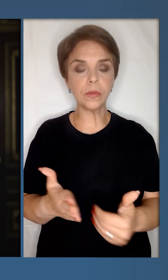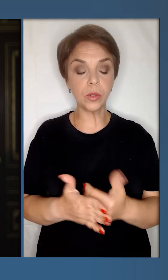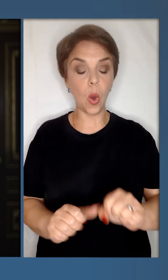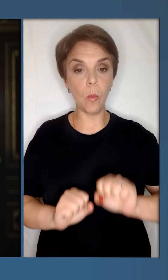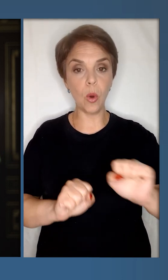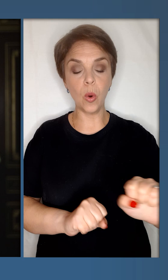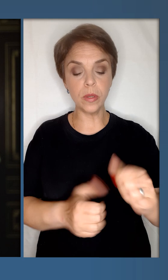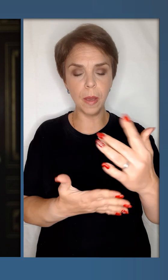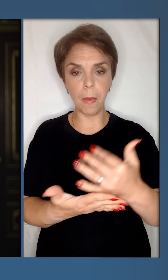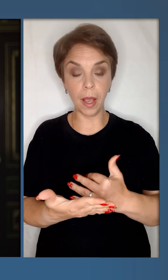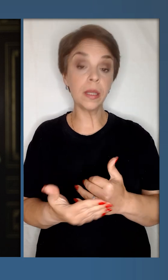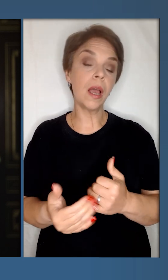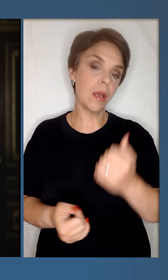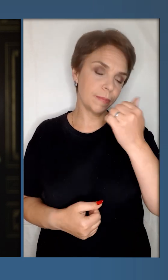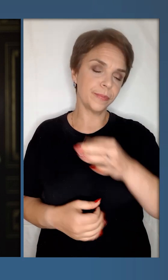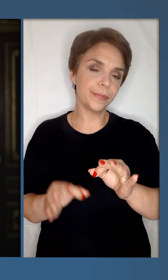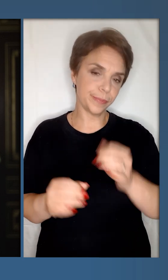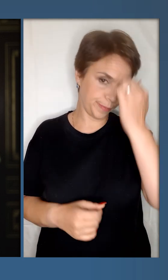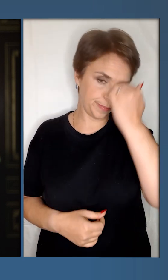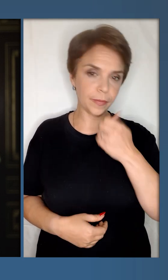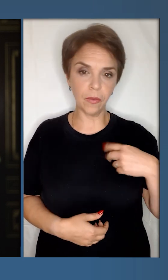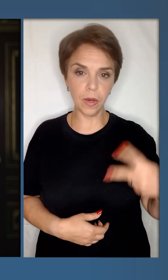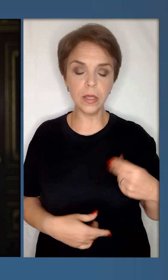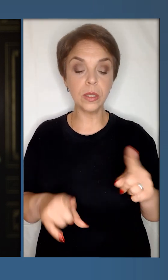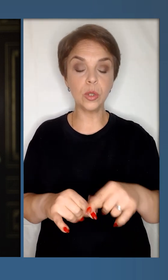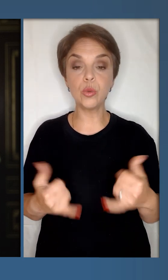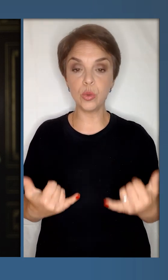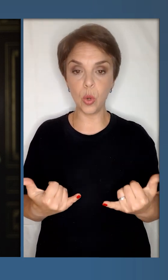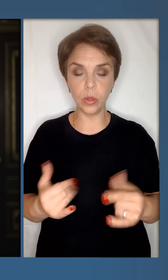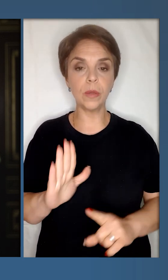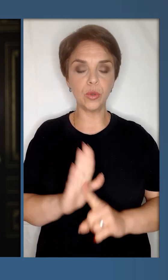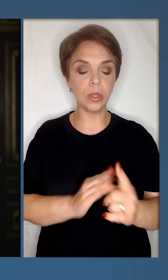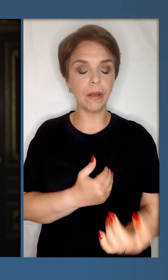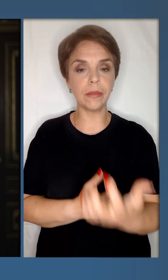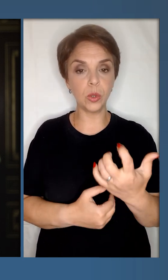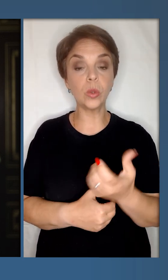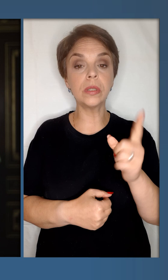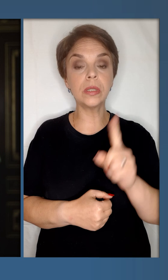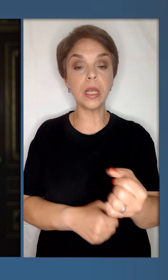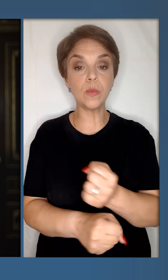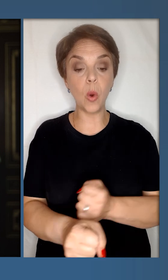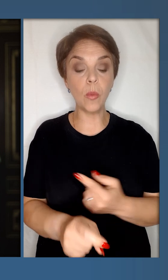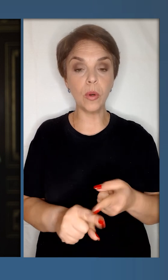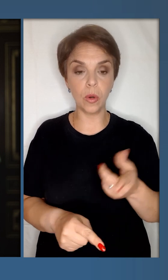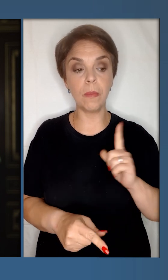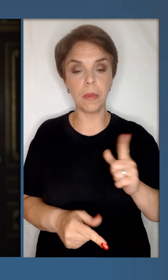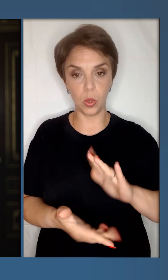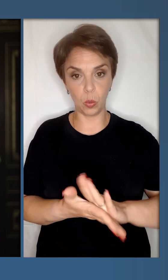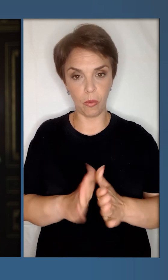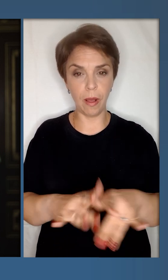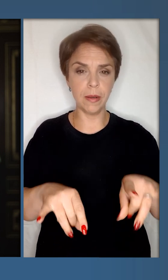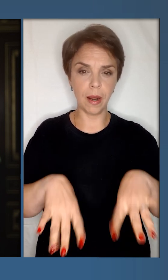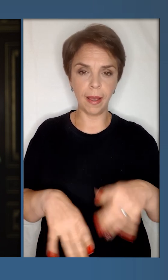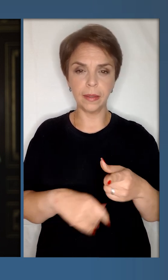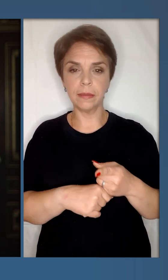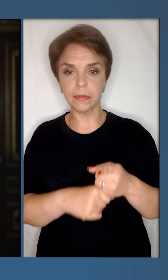нові оборонні пакети. І, до речі, я дякую, Еммануелі, за те, що сьогодні почала надходити та зброя, про яку ми домовлялися –